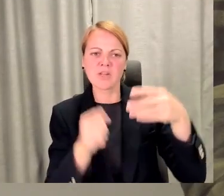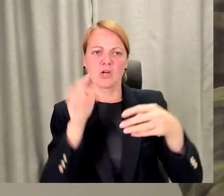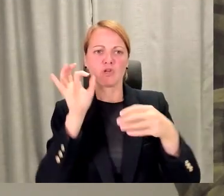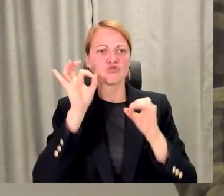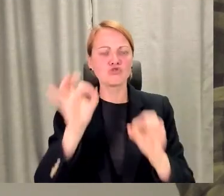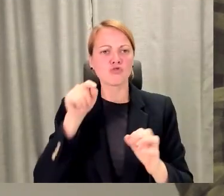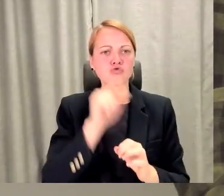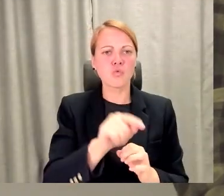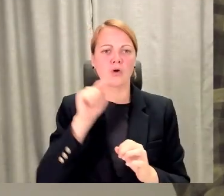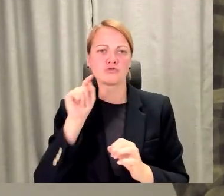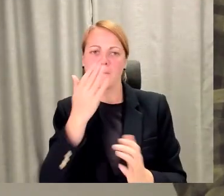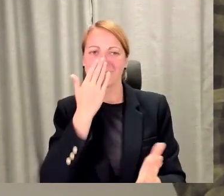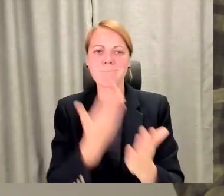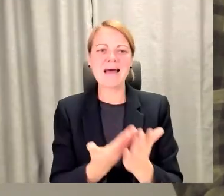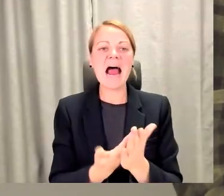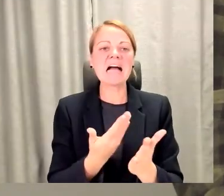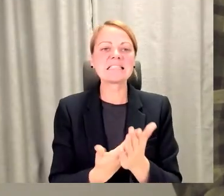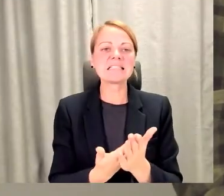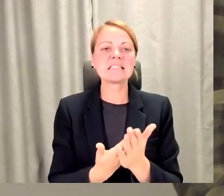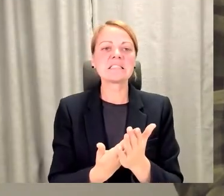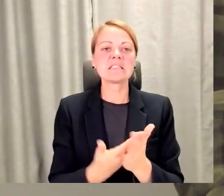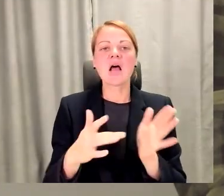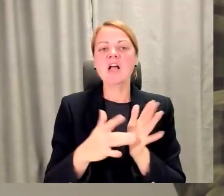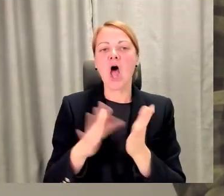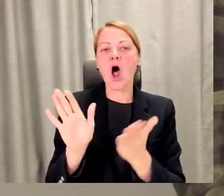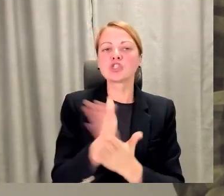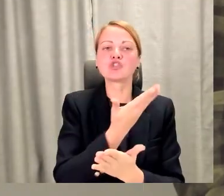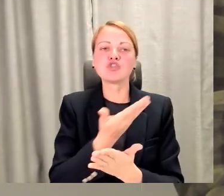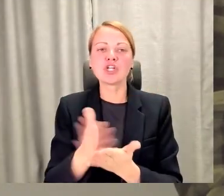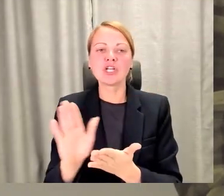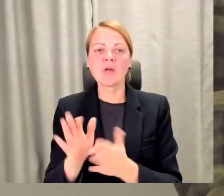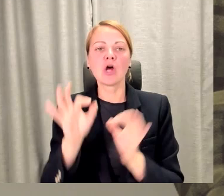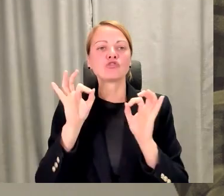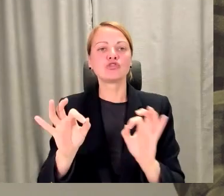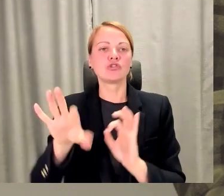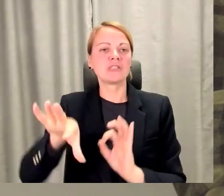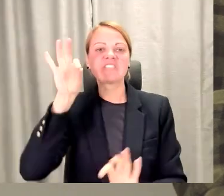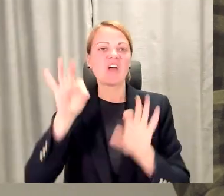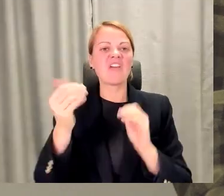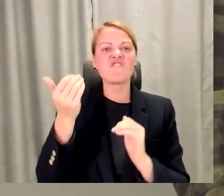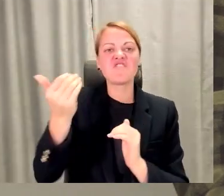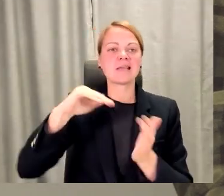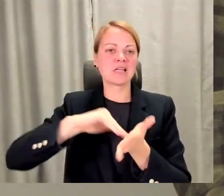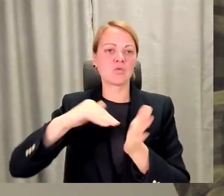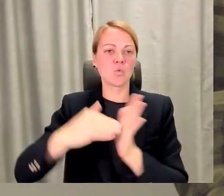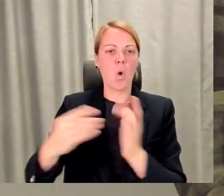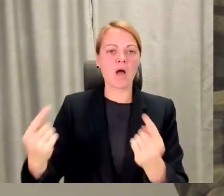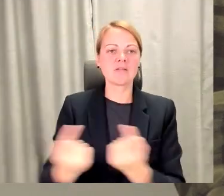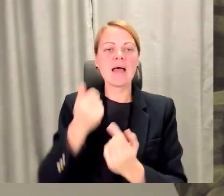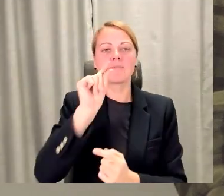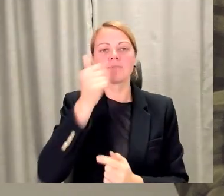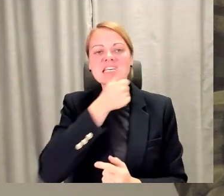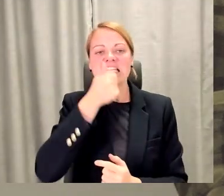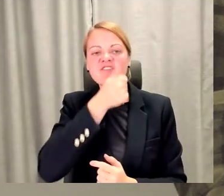parādīt, kādas ir atšķirības, un ko cilvēkam tieši izvēlēties viņa situācija. Tā kā nedaudz tādu individuālāku piegainu.